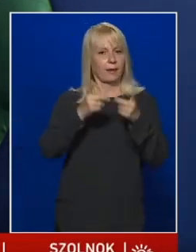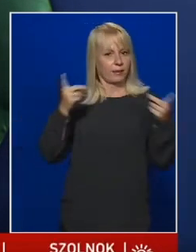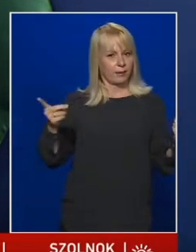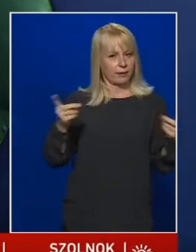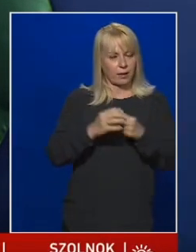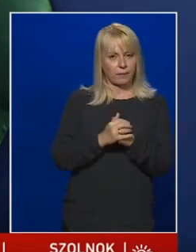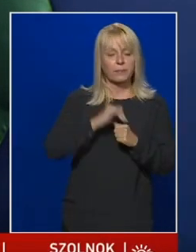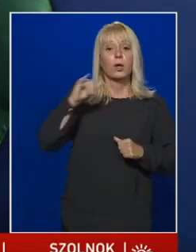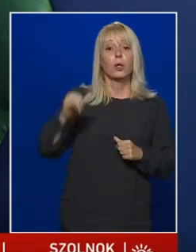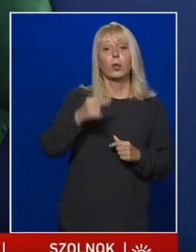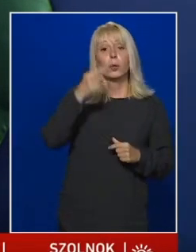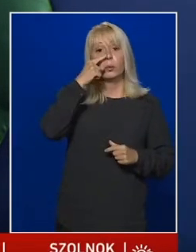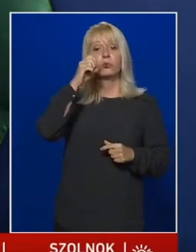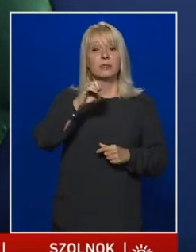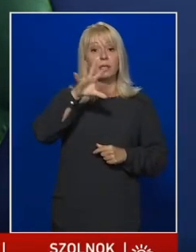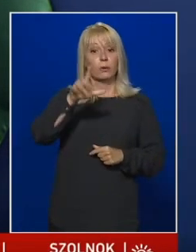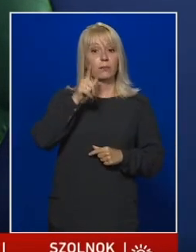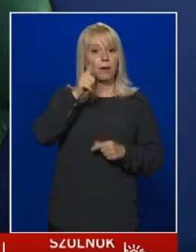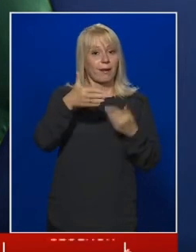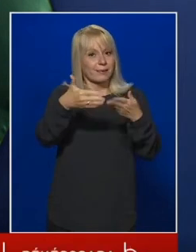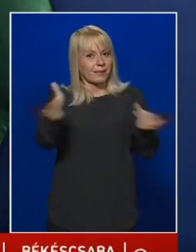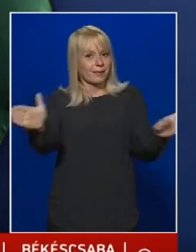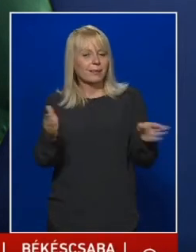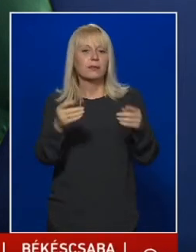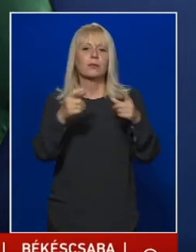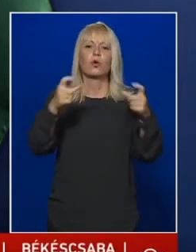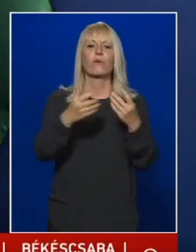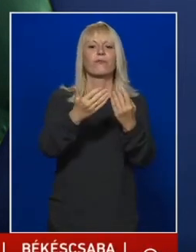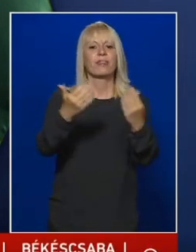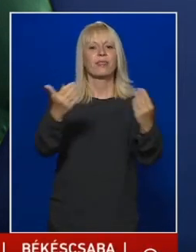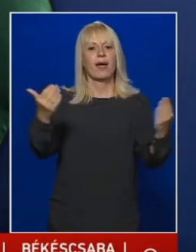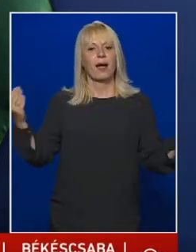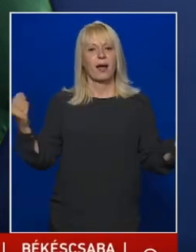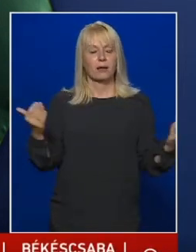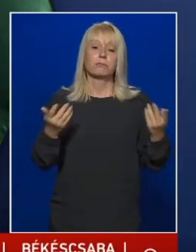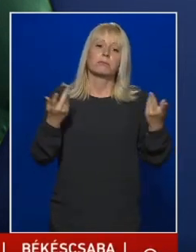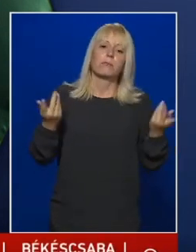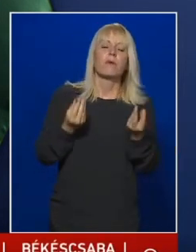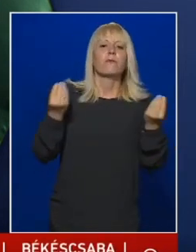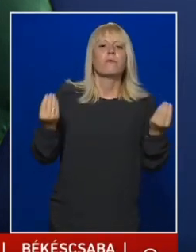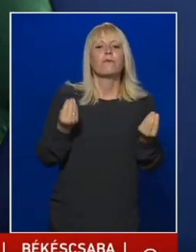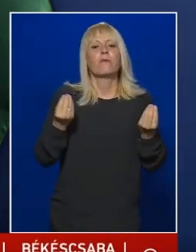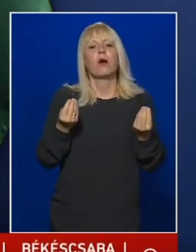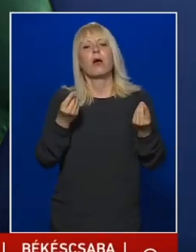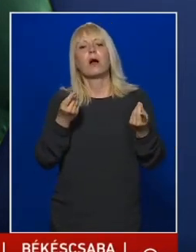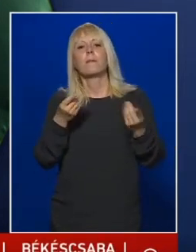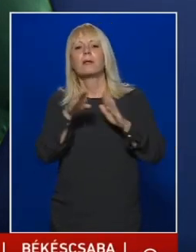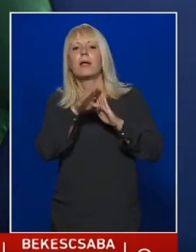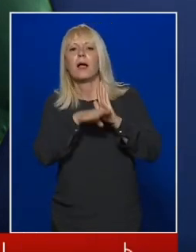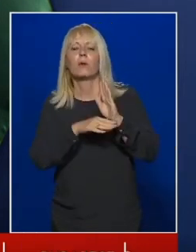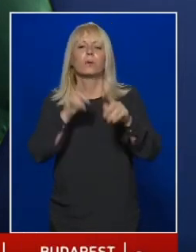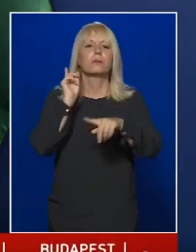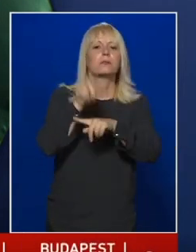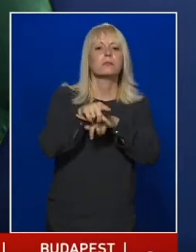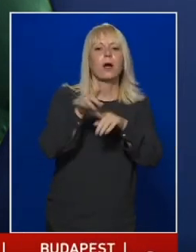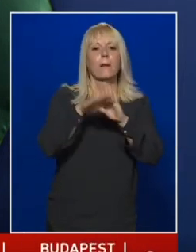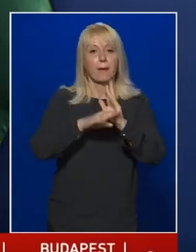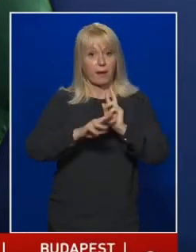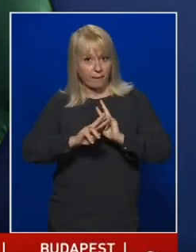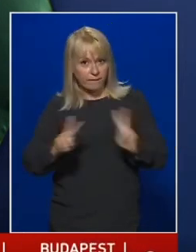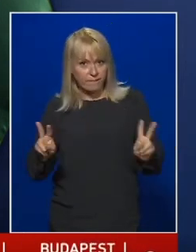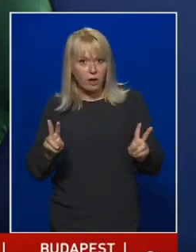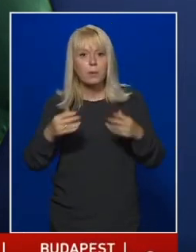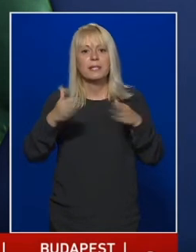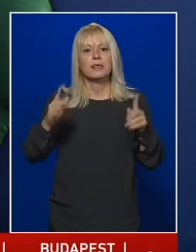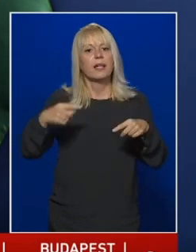Június 15-én nyithatnak a könyvtárak. Van-e előírt eljárásrend a könyvek fertőtlenítésére, amit a